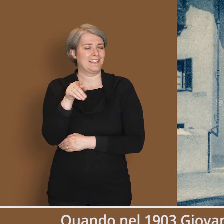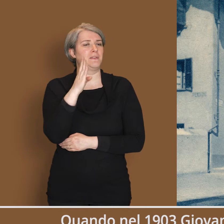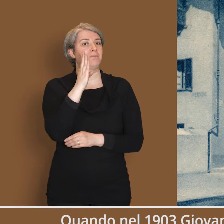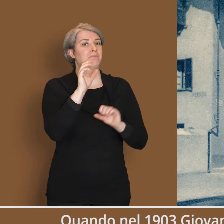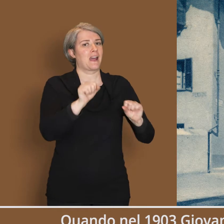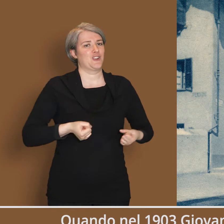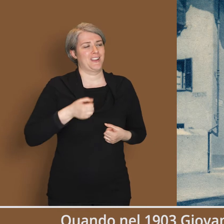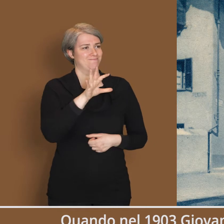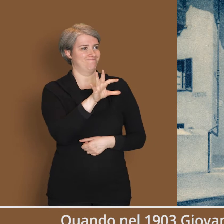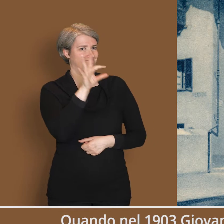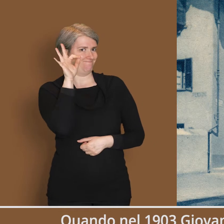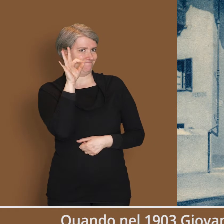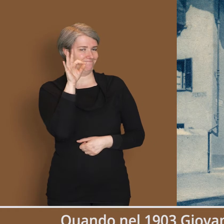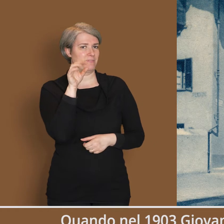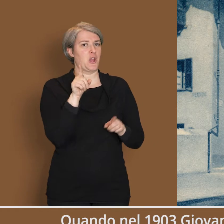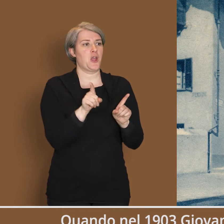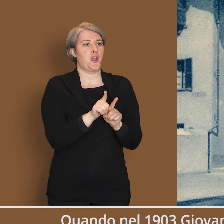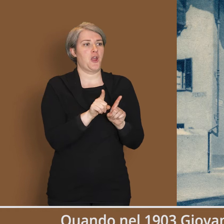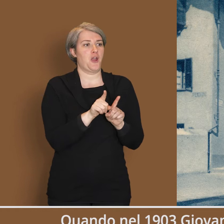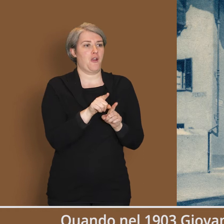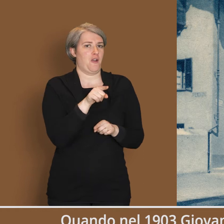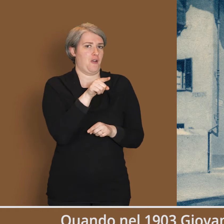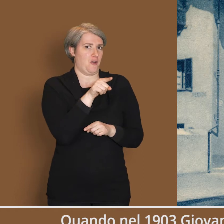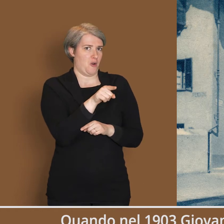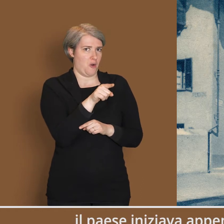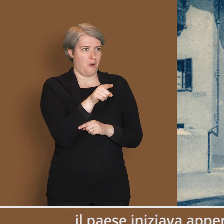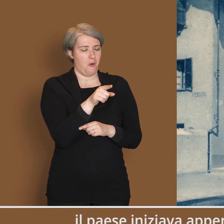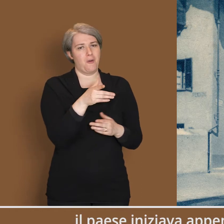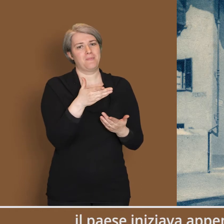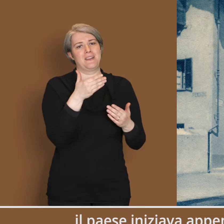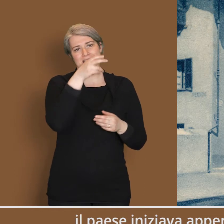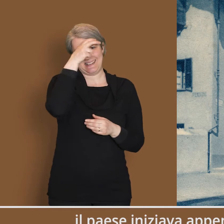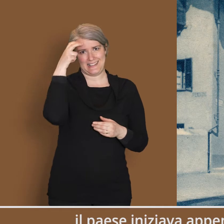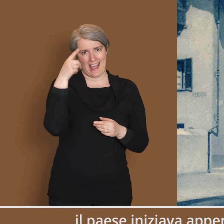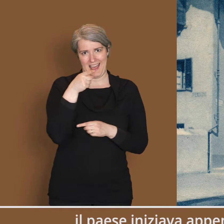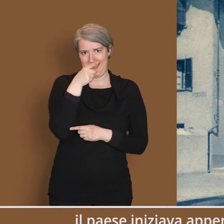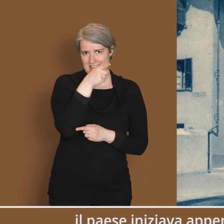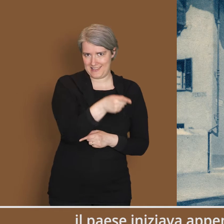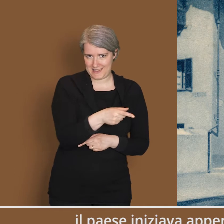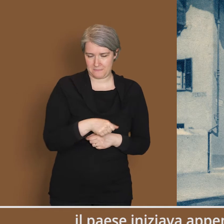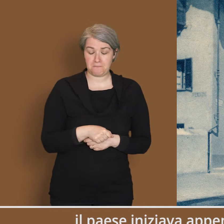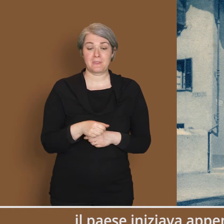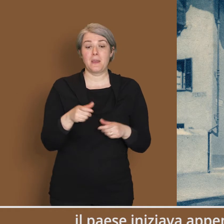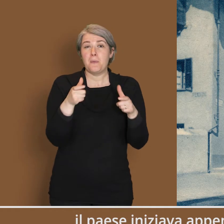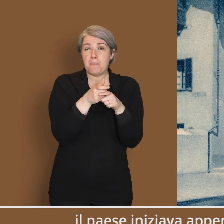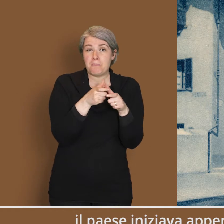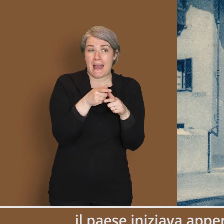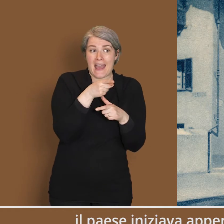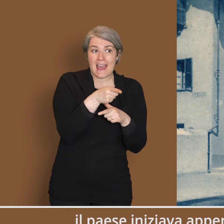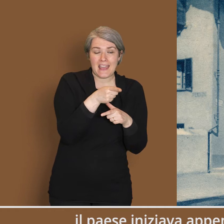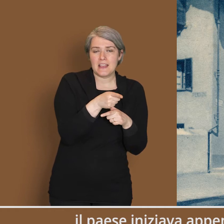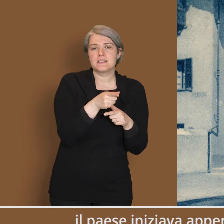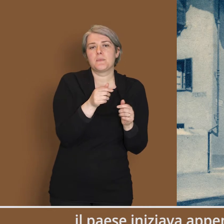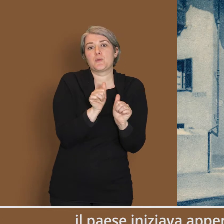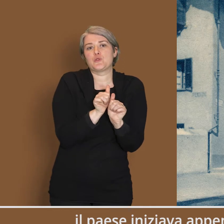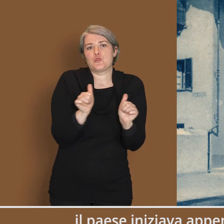scelse Bardonecchia per trascorrere i periodi più caldi dell'estate, il paese iniziava appena ad aprirsi alla villeggiatura e